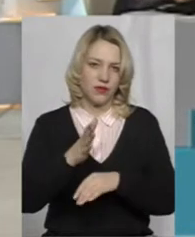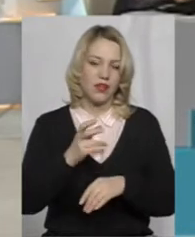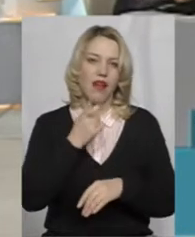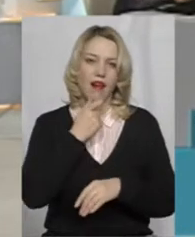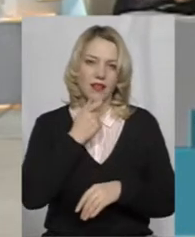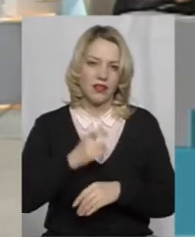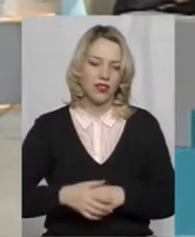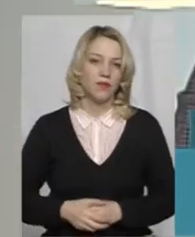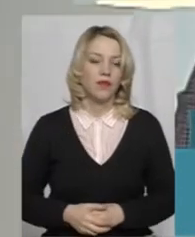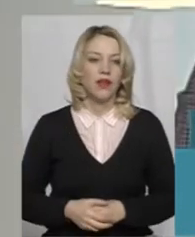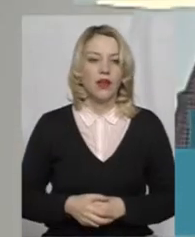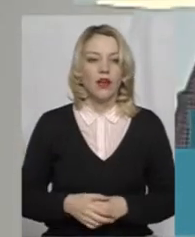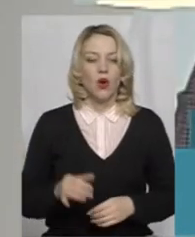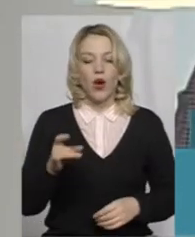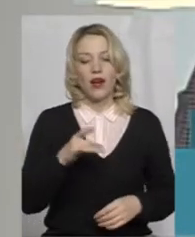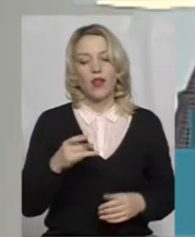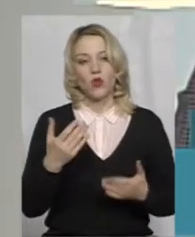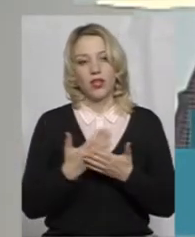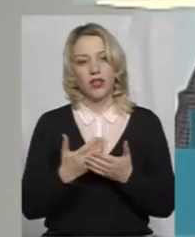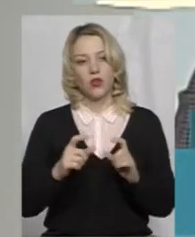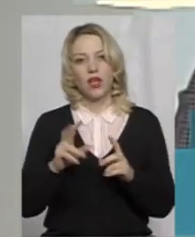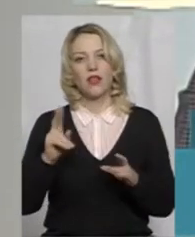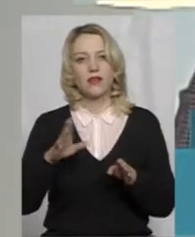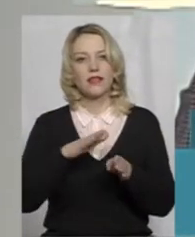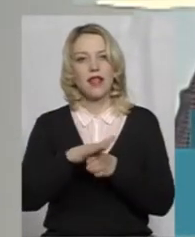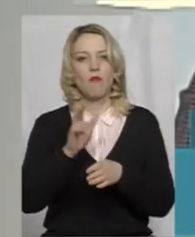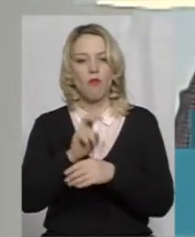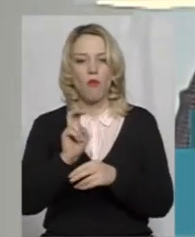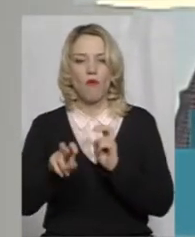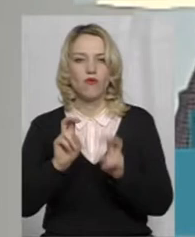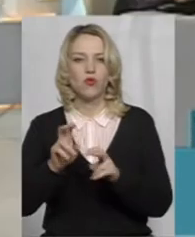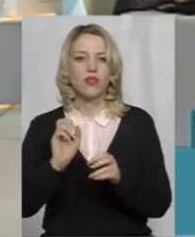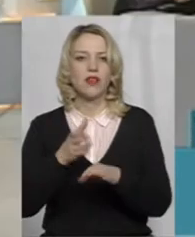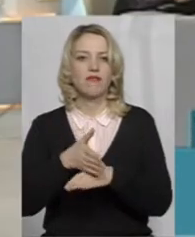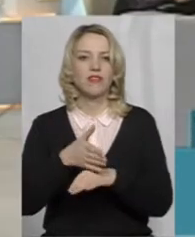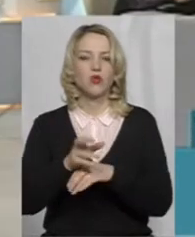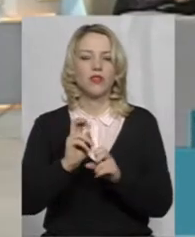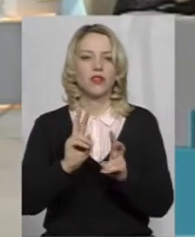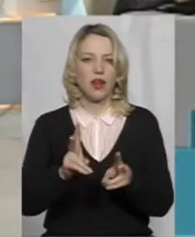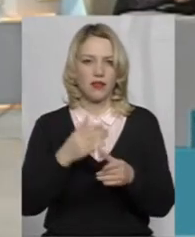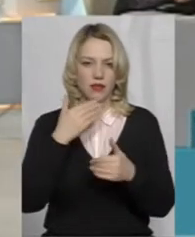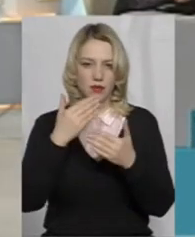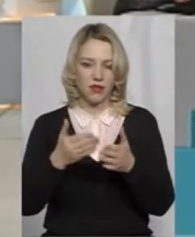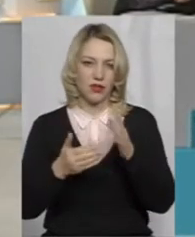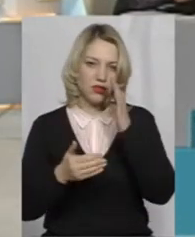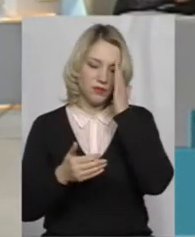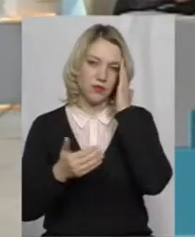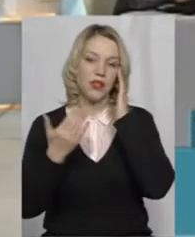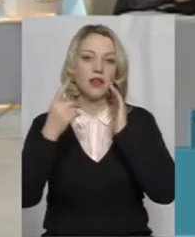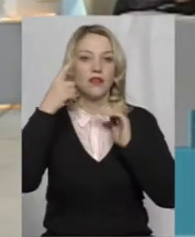районних кінотеатрах, як вони заповнюються, як відвідують їх, ті, що працюють? Ви знаєте,